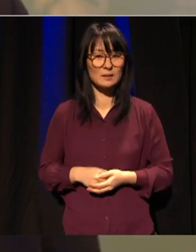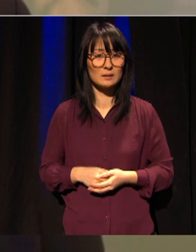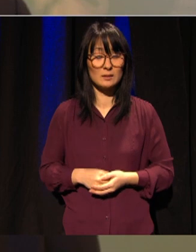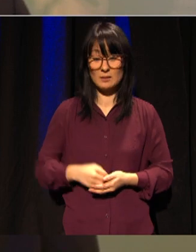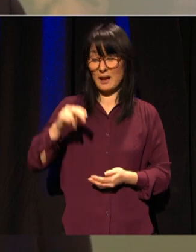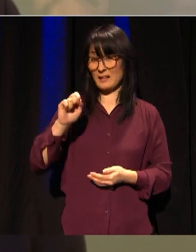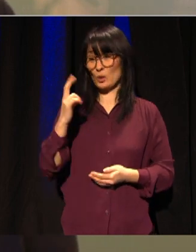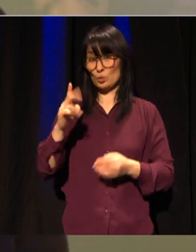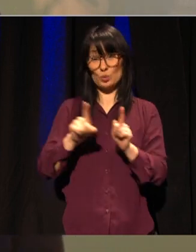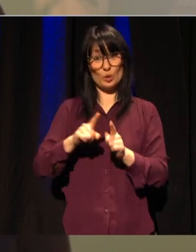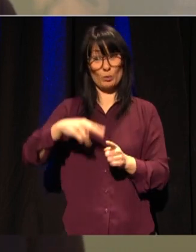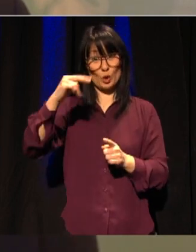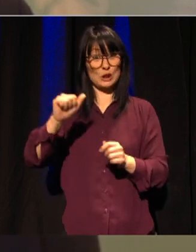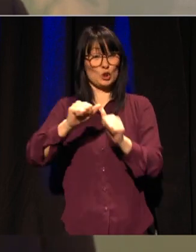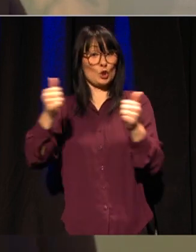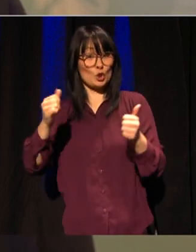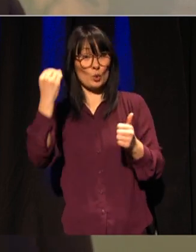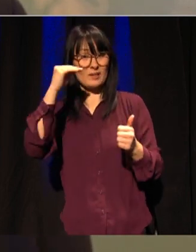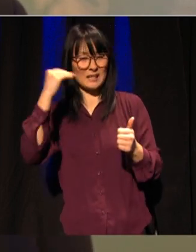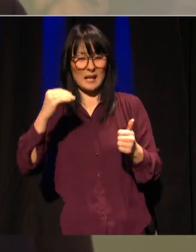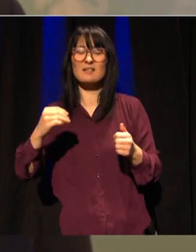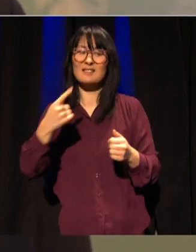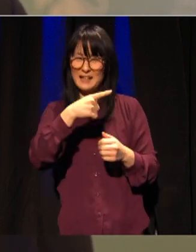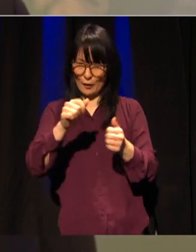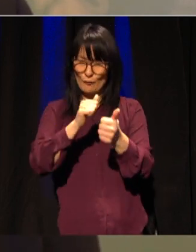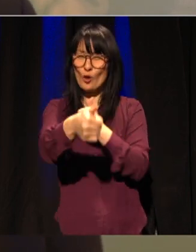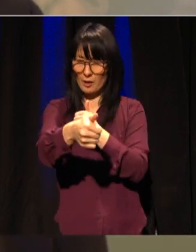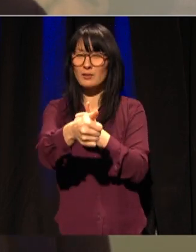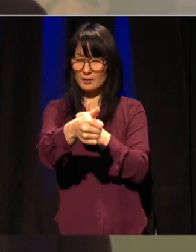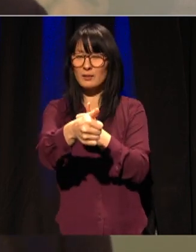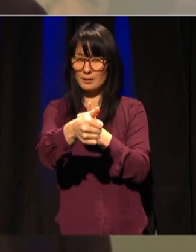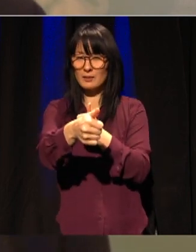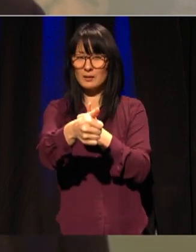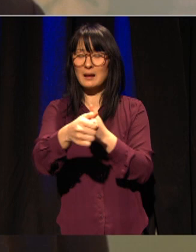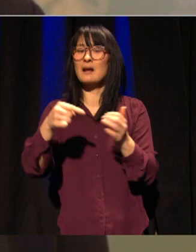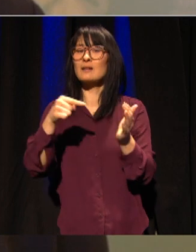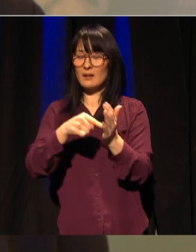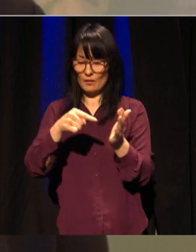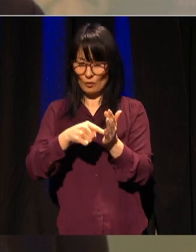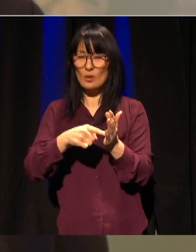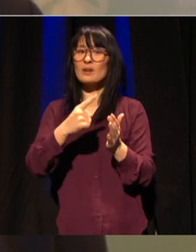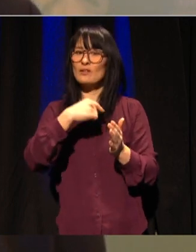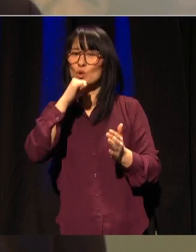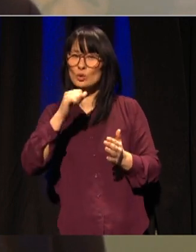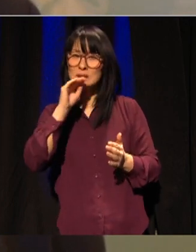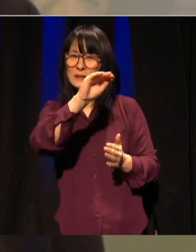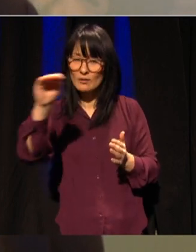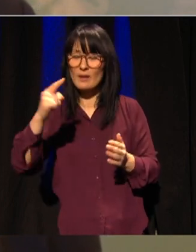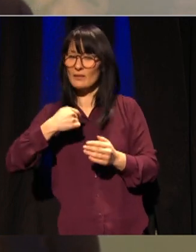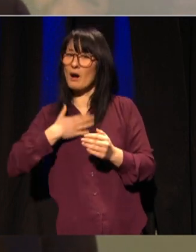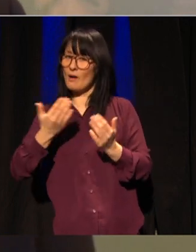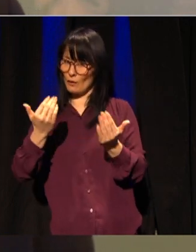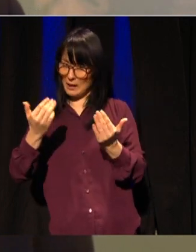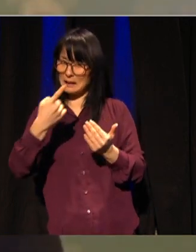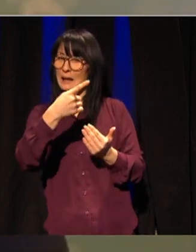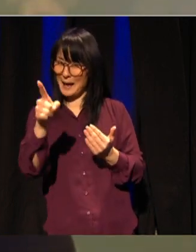største universitet ikke uventet i front også på dette området derfor er det på sin plass å minne om de forventningene vi har til